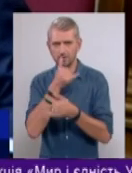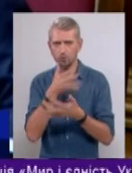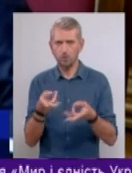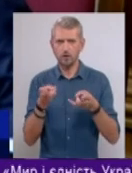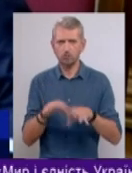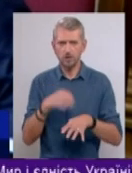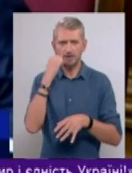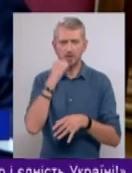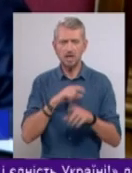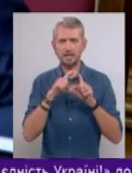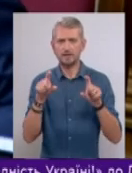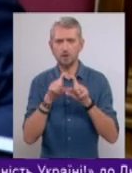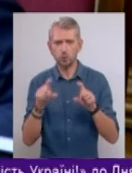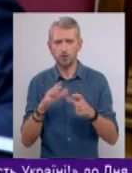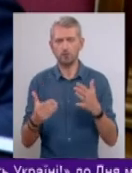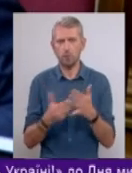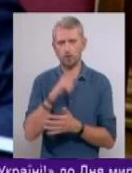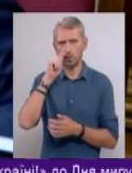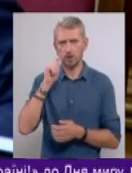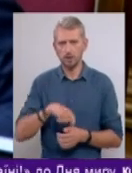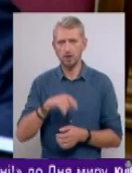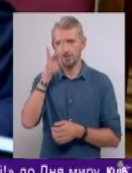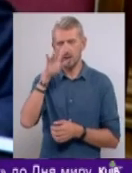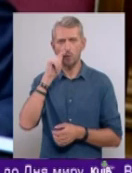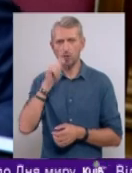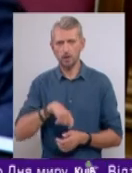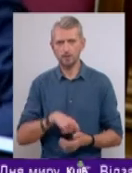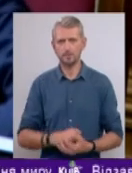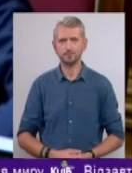старі інституції в новій Україні. Слава Україні!